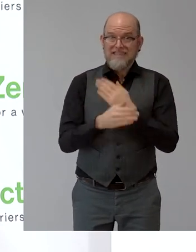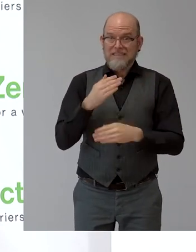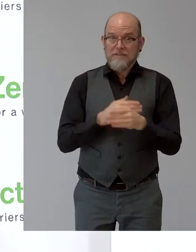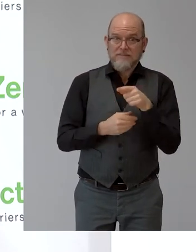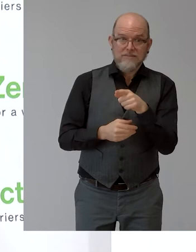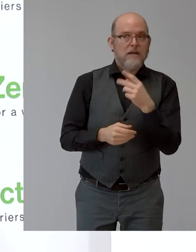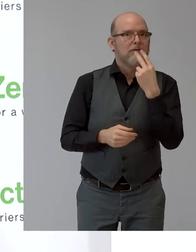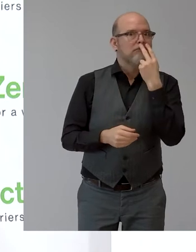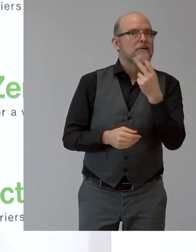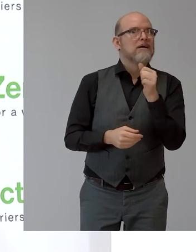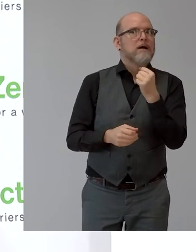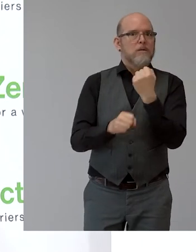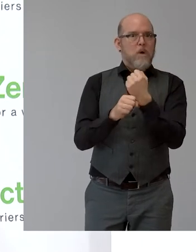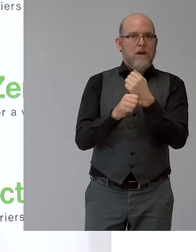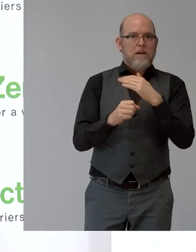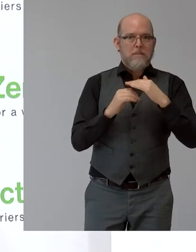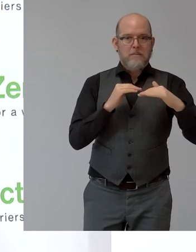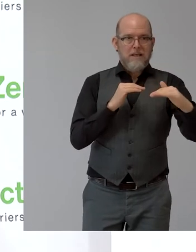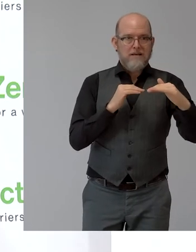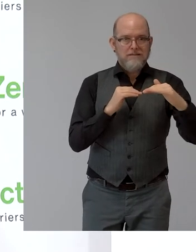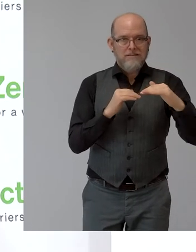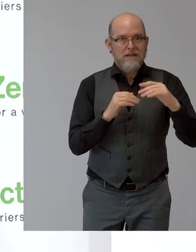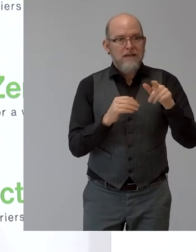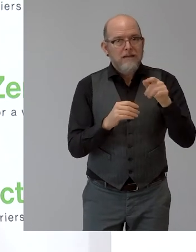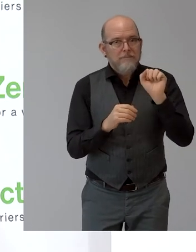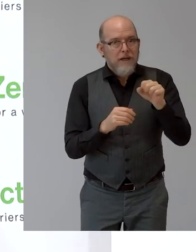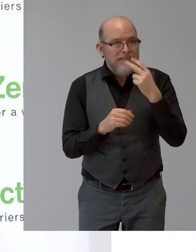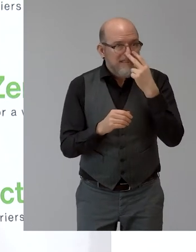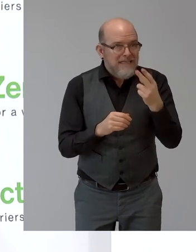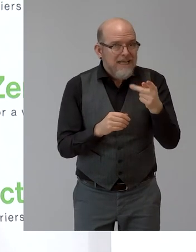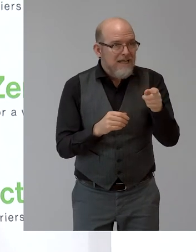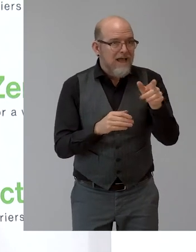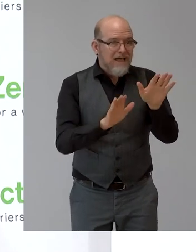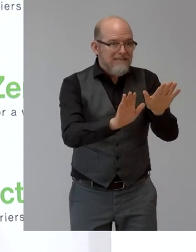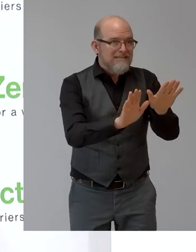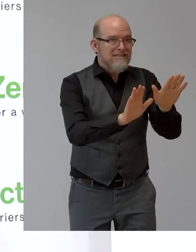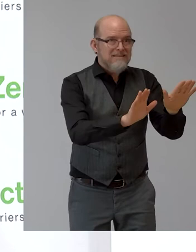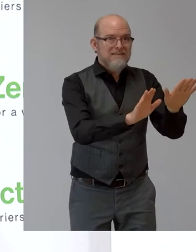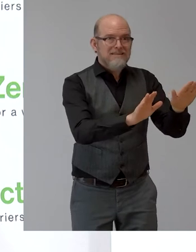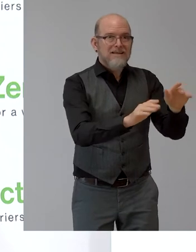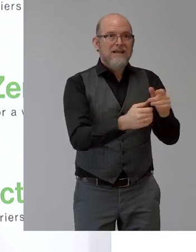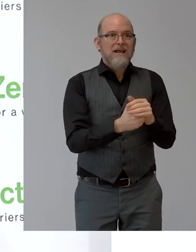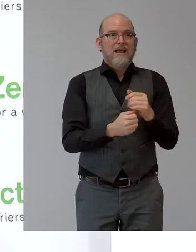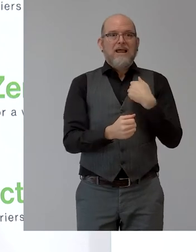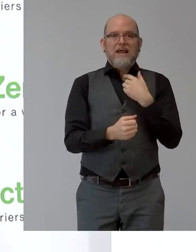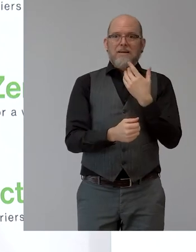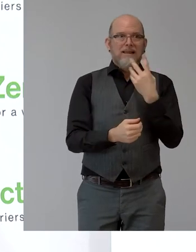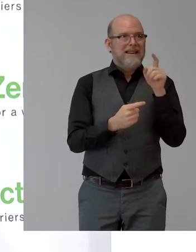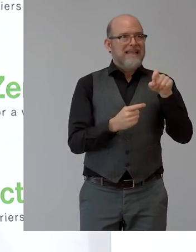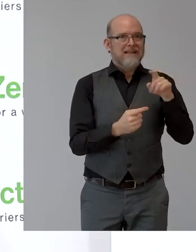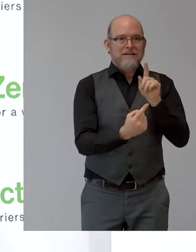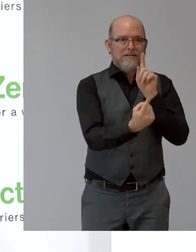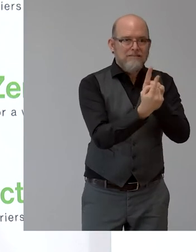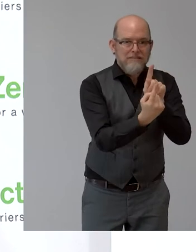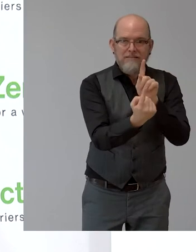Auf der anderen Seite haben wir natürlich auch durch diese Flexibilität und durch diese neuen technologischen Mittel, die eingesetzt werden, die Möglichkeit, die